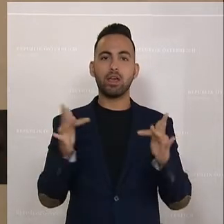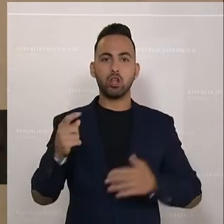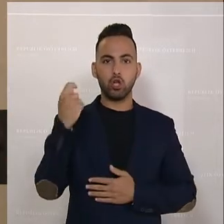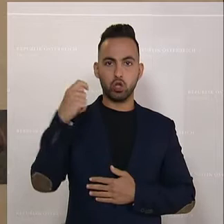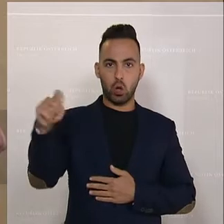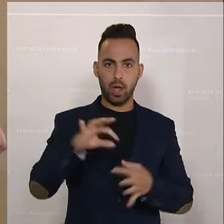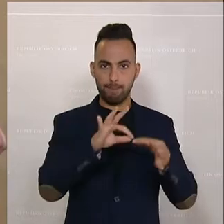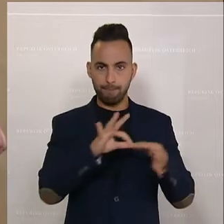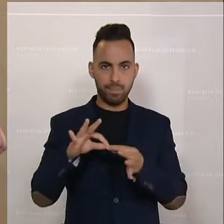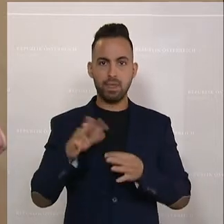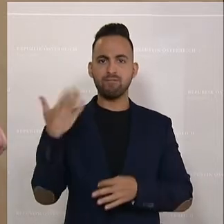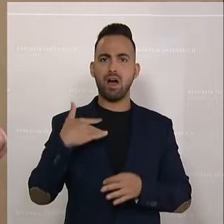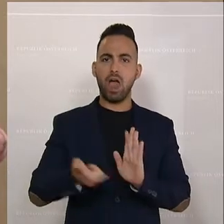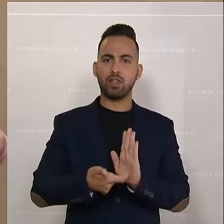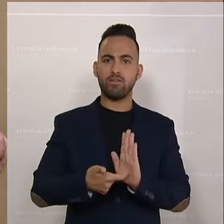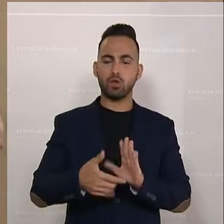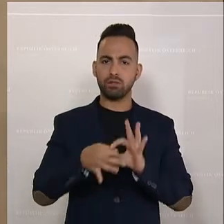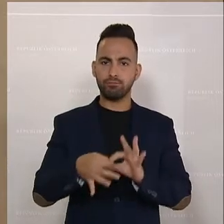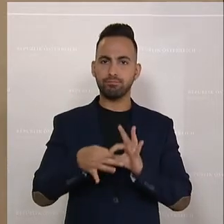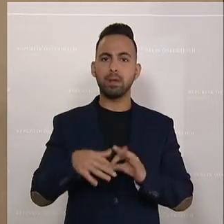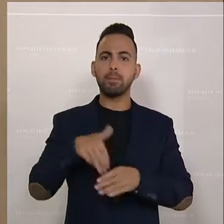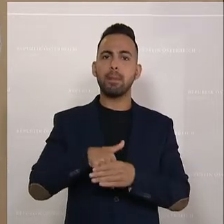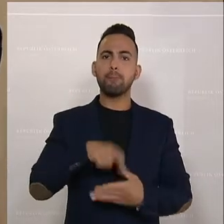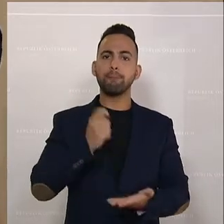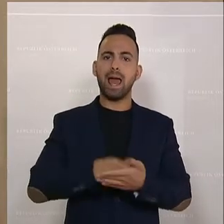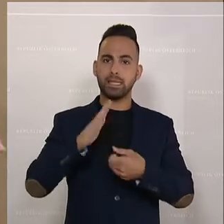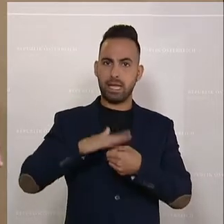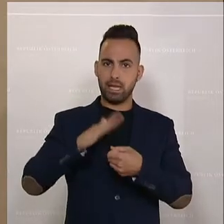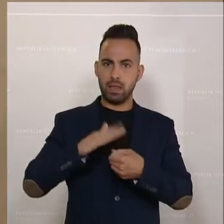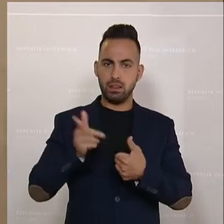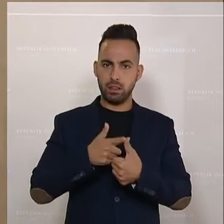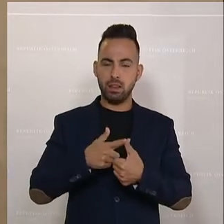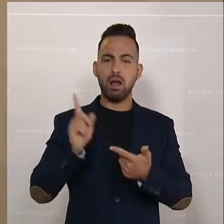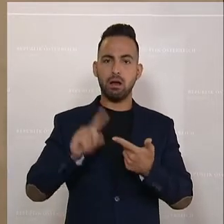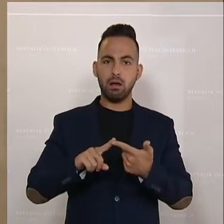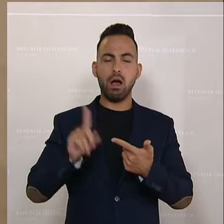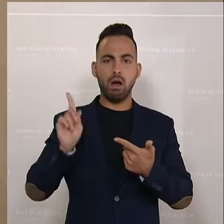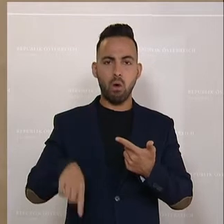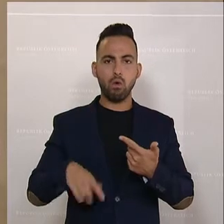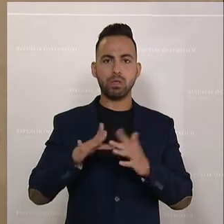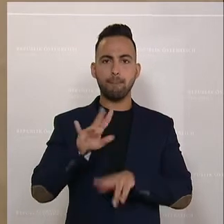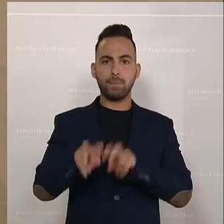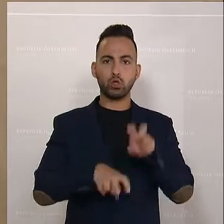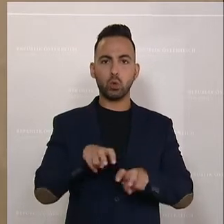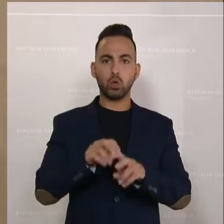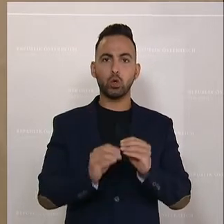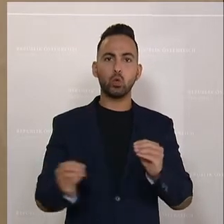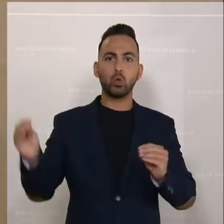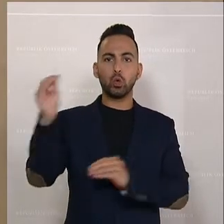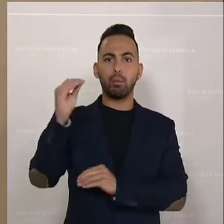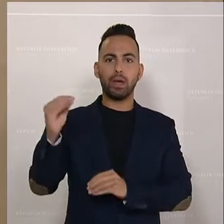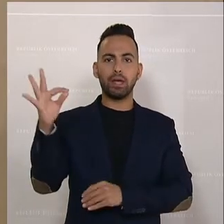eingefordert werden. Da geht es einerseits um Preisseckel, da geht es andererseits um die Besteuerung von Übergewinnen.